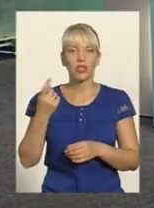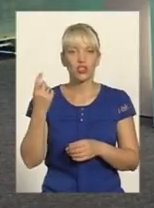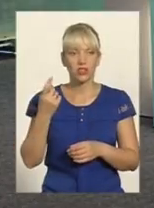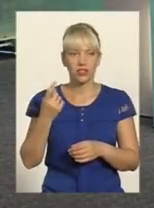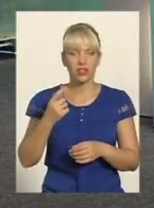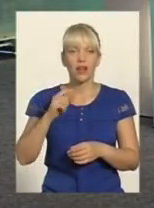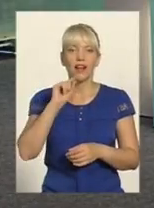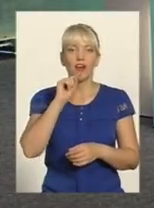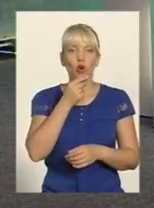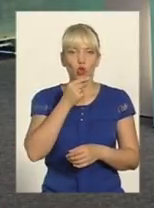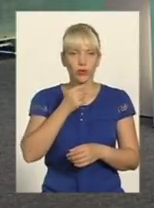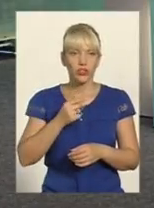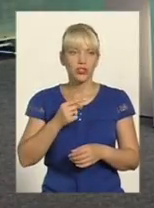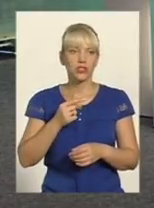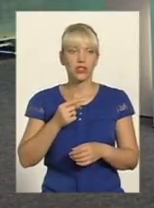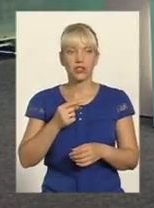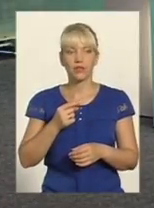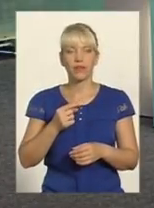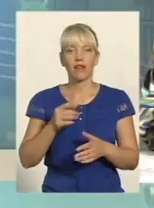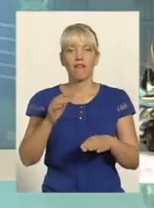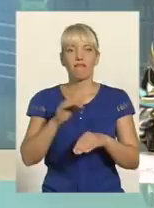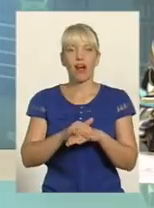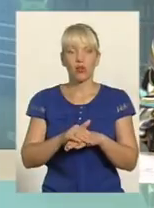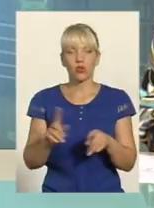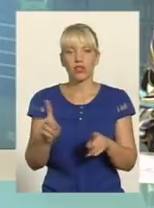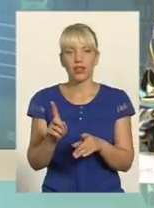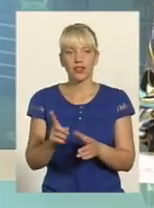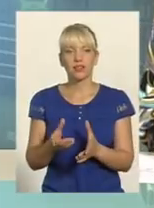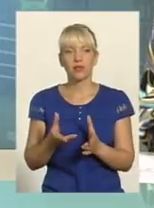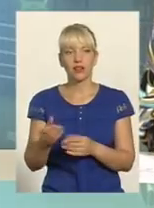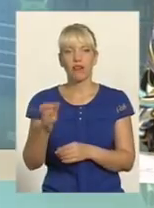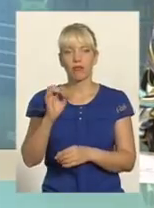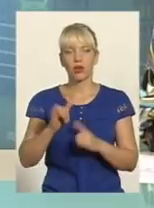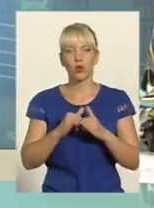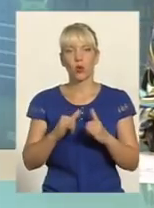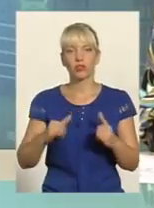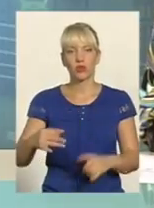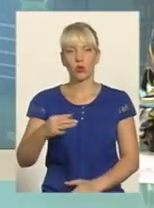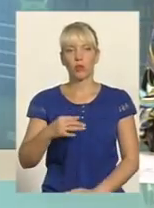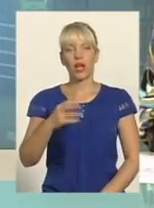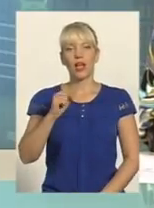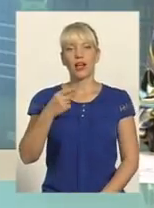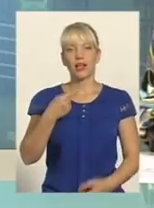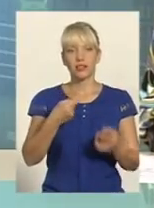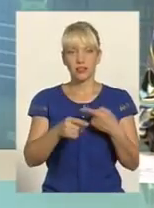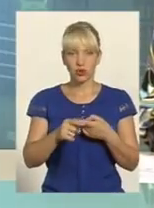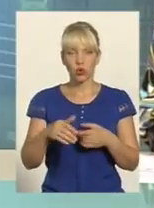фактор, який сприяв би розвитку області З іншого боку, це